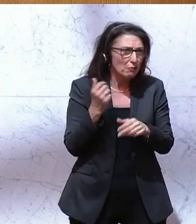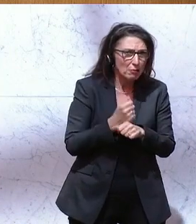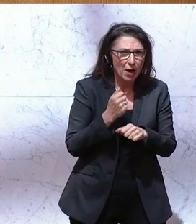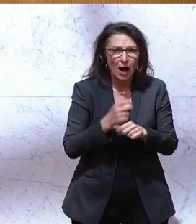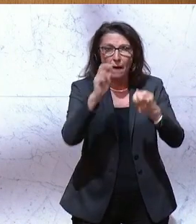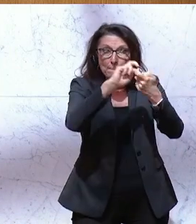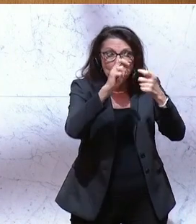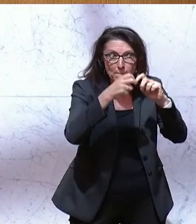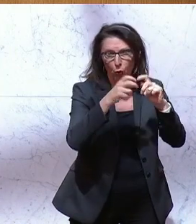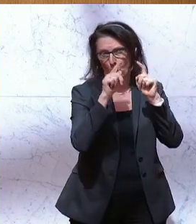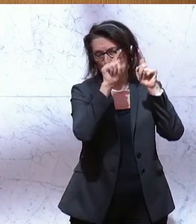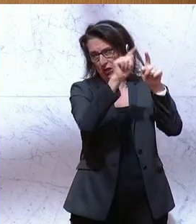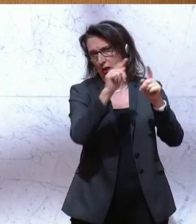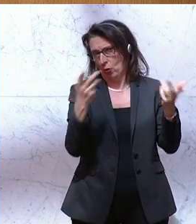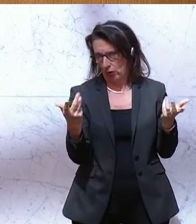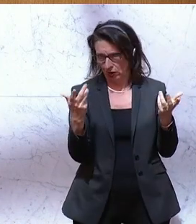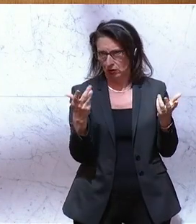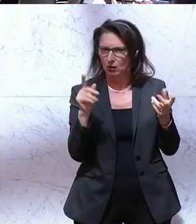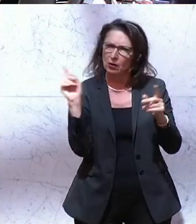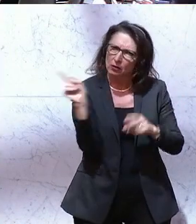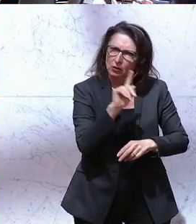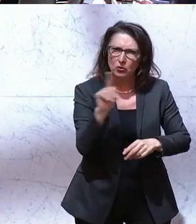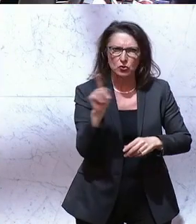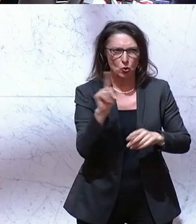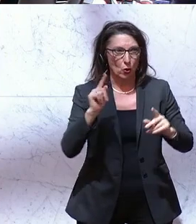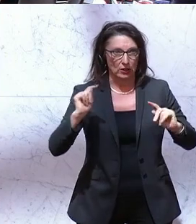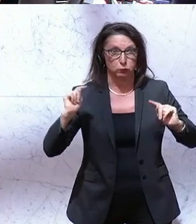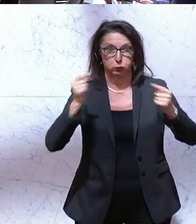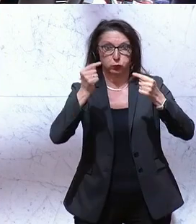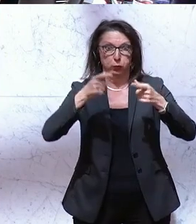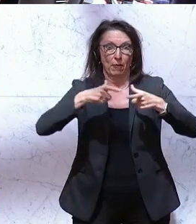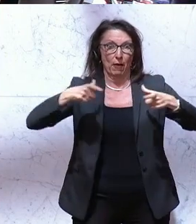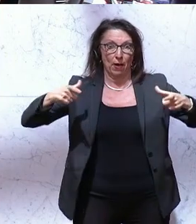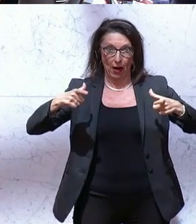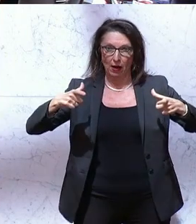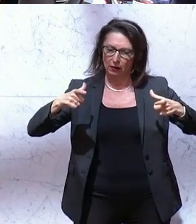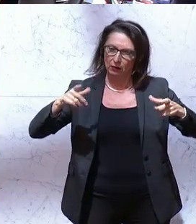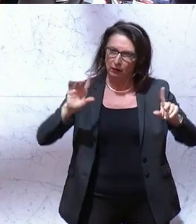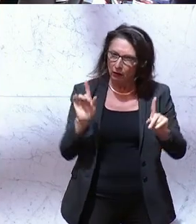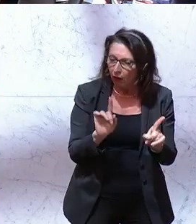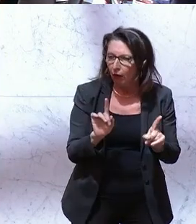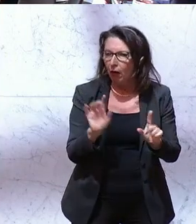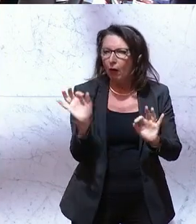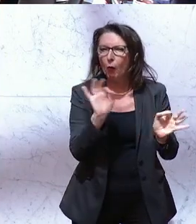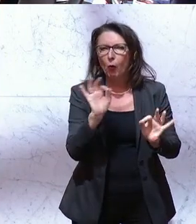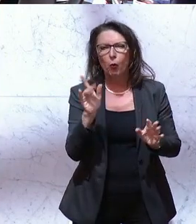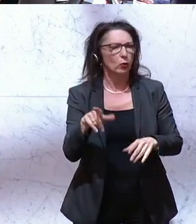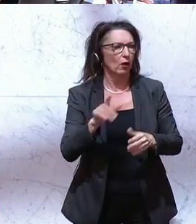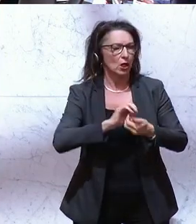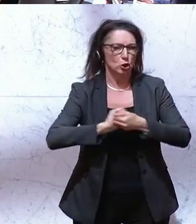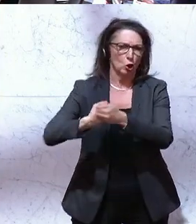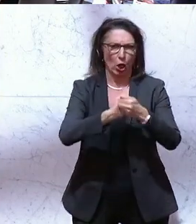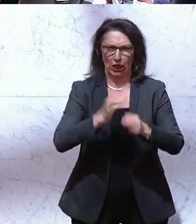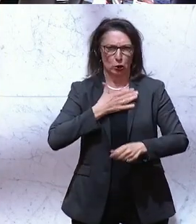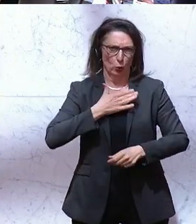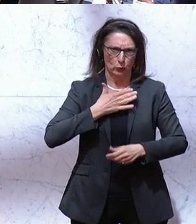Deeskalation kommt, nicht zu einer Ausweitung, dass man nicht bedingungslose Solidarität mit einer Seite erklärt, weil man dann sicher